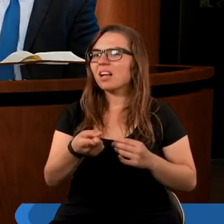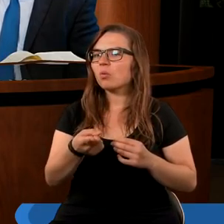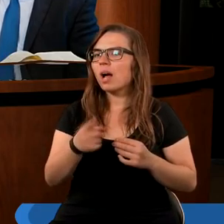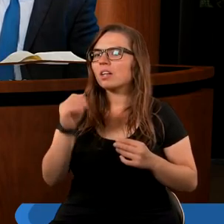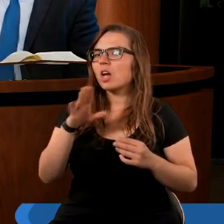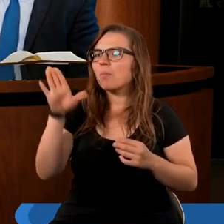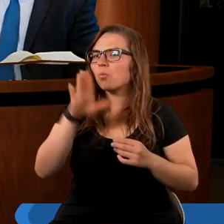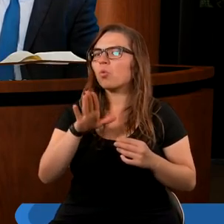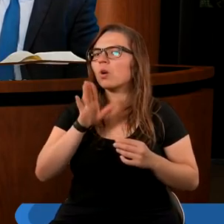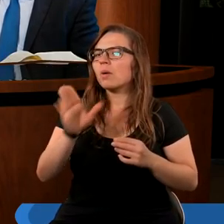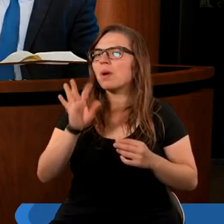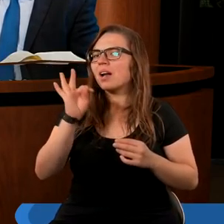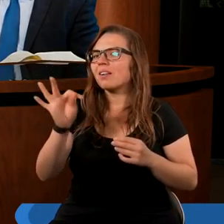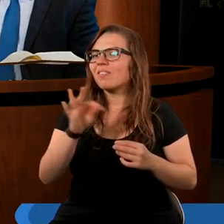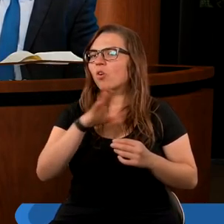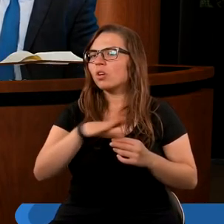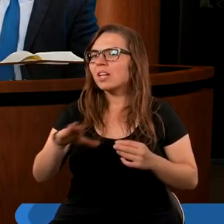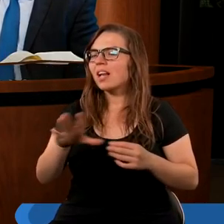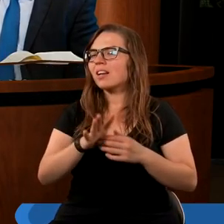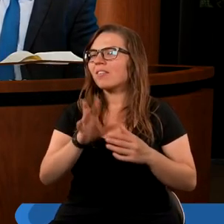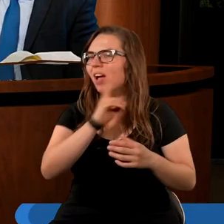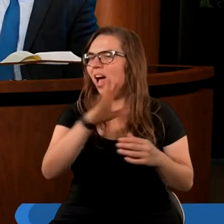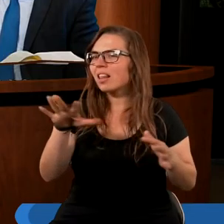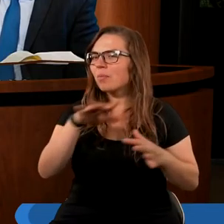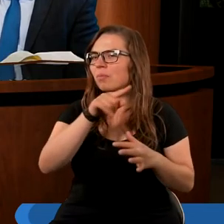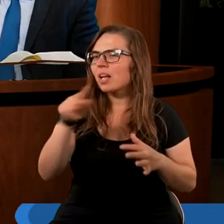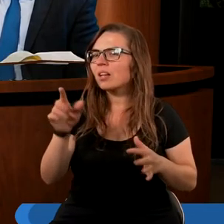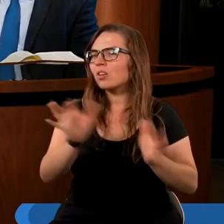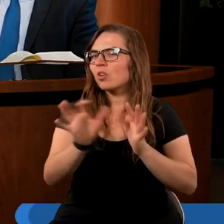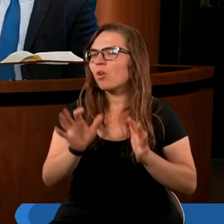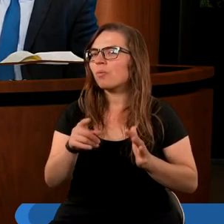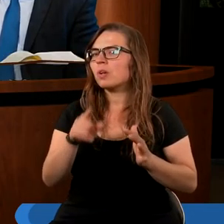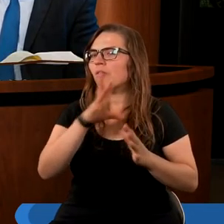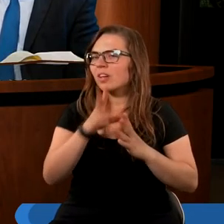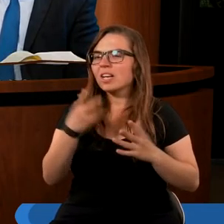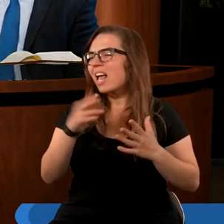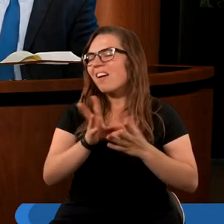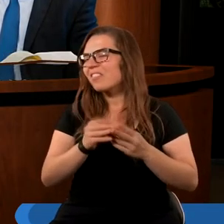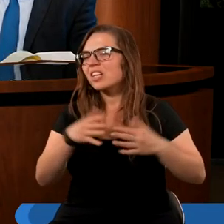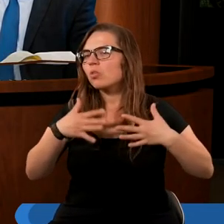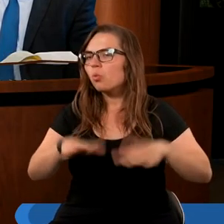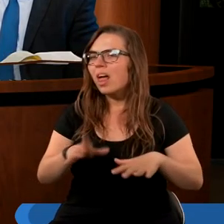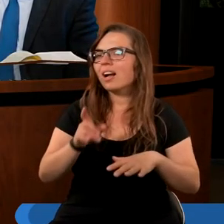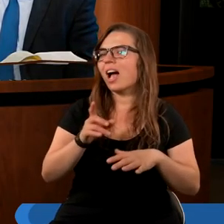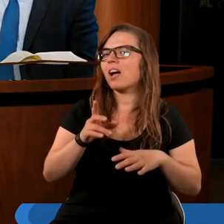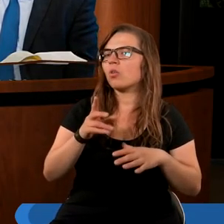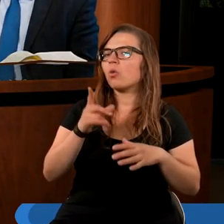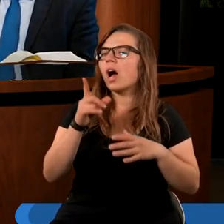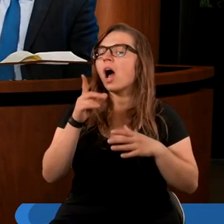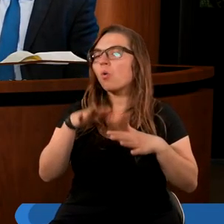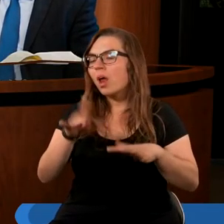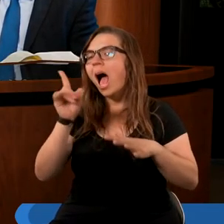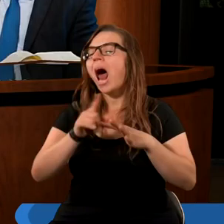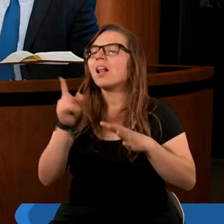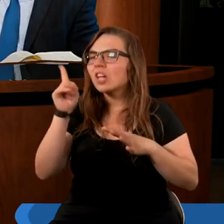że Bóg ma swoje dzieci w każdym miejscu. Nie wszyscy ulegają, albo kiedy nawet ulegają, a